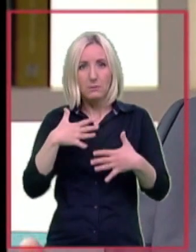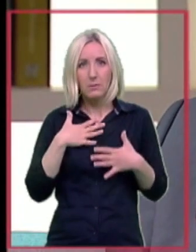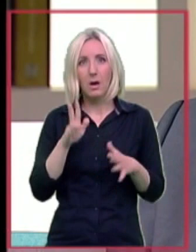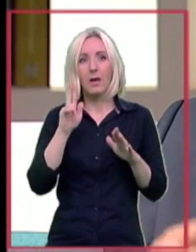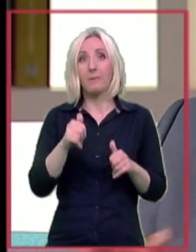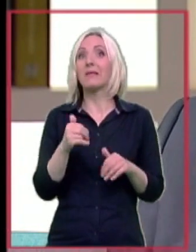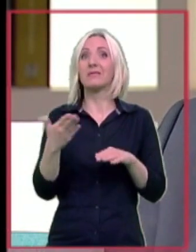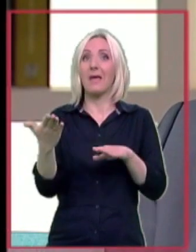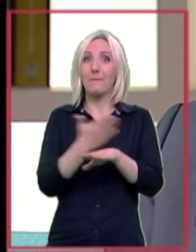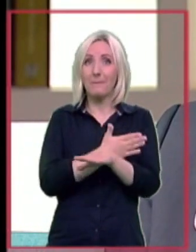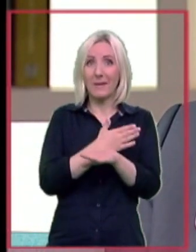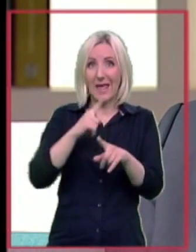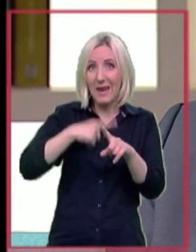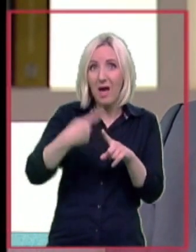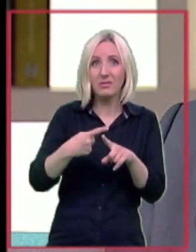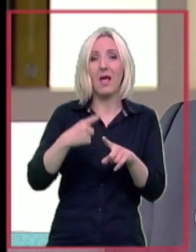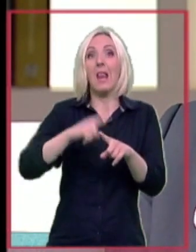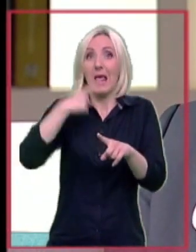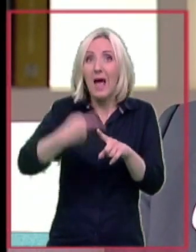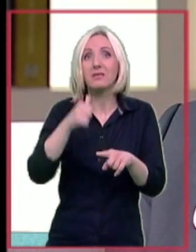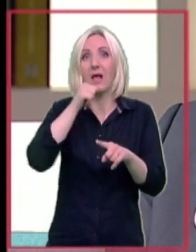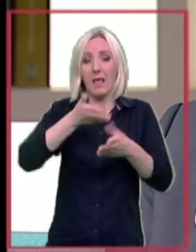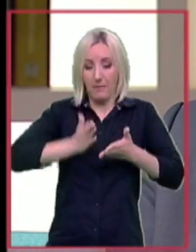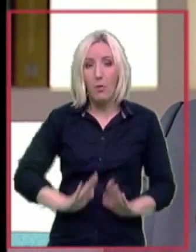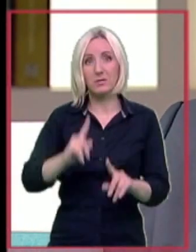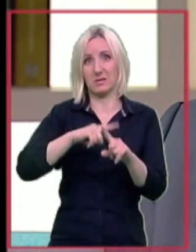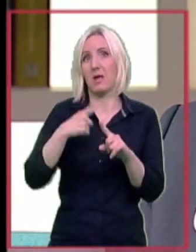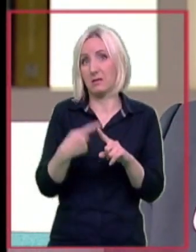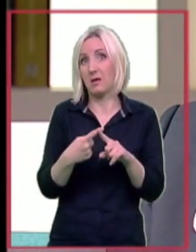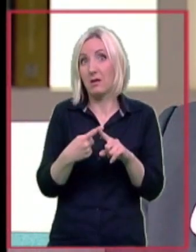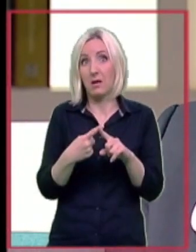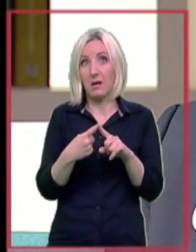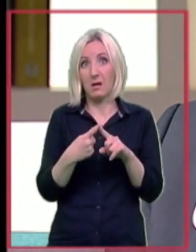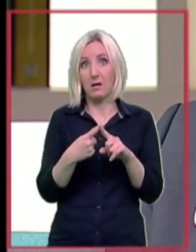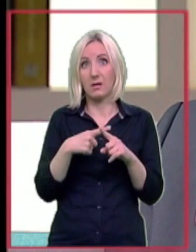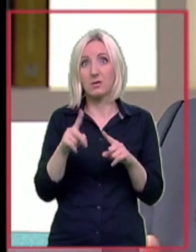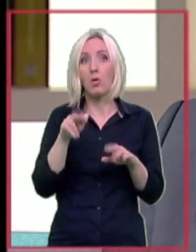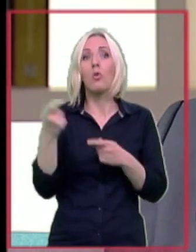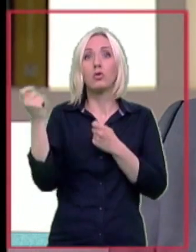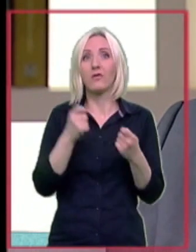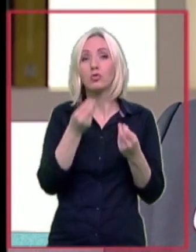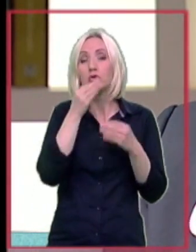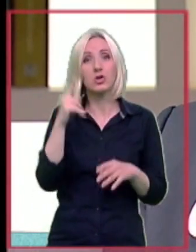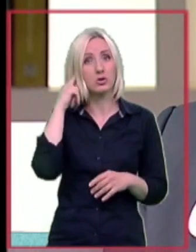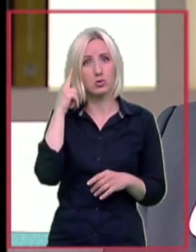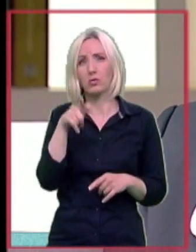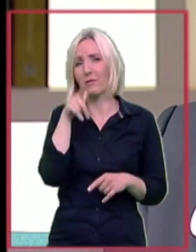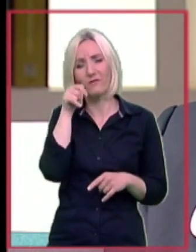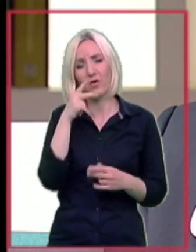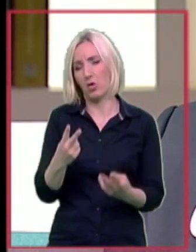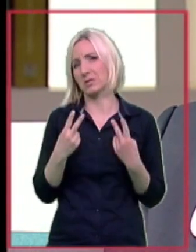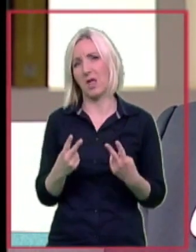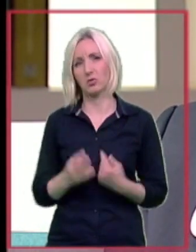perinatalne i postnatalne uzroke koje mogu da dovedu do oštećenja sluha u ranom periodu. I to je veoma značajno, vi ste to dobro rekli, to je